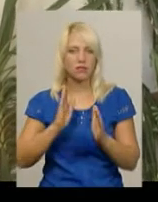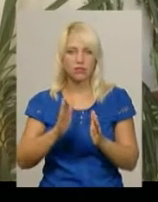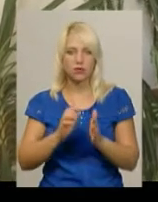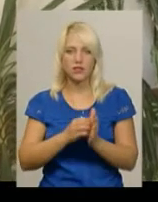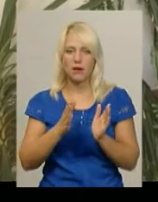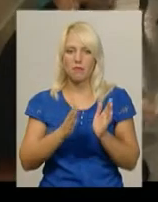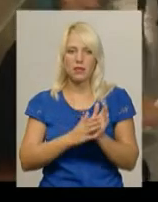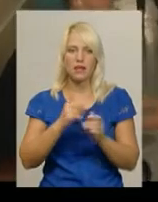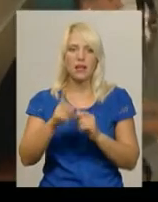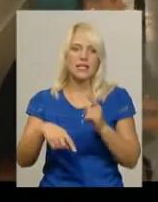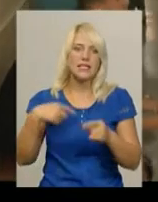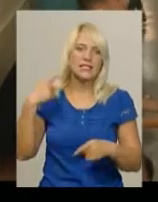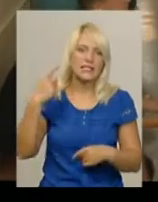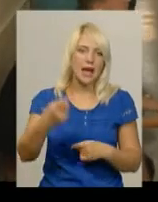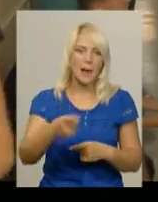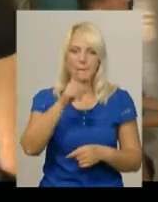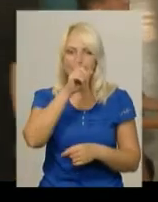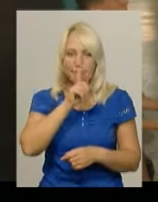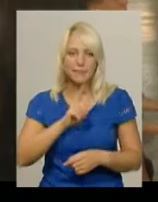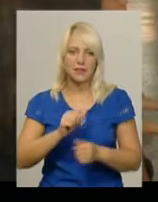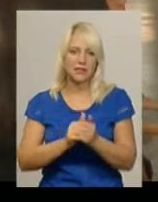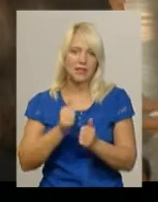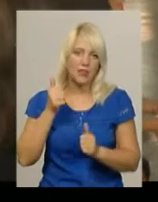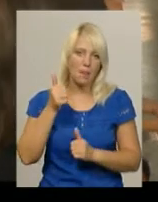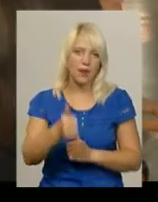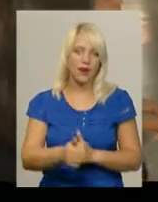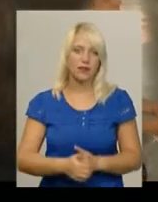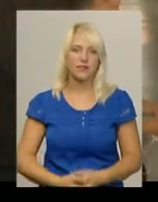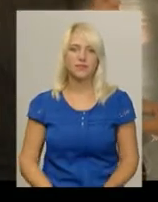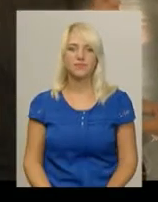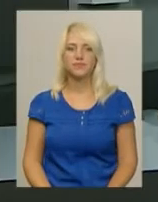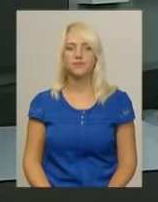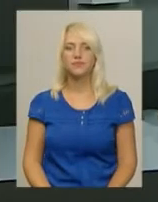навіть за місяць наперед». Наталія Сідова, Іван Мовчан, новини «Поділя Центр».